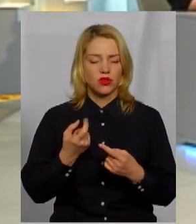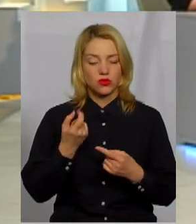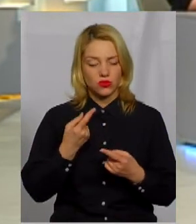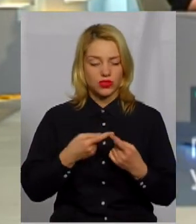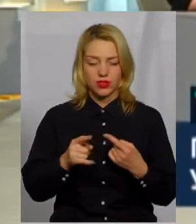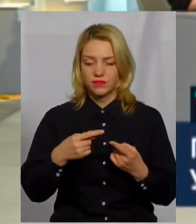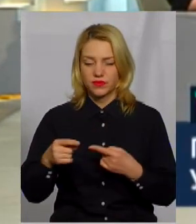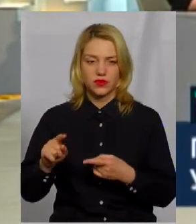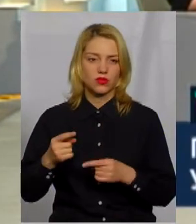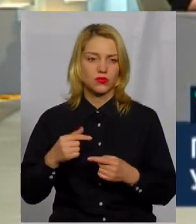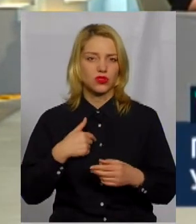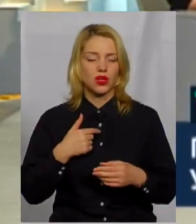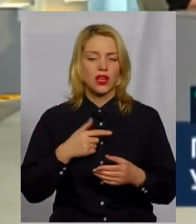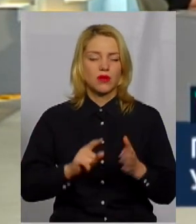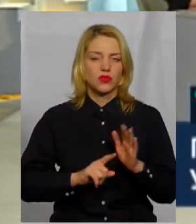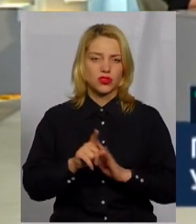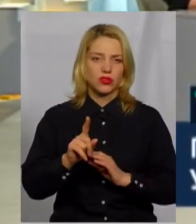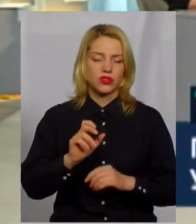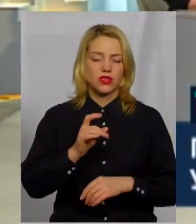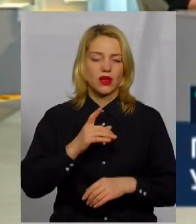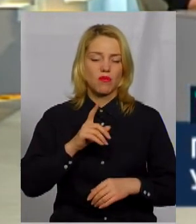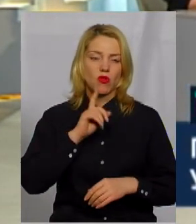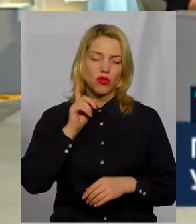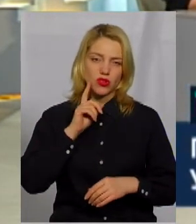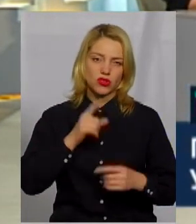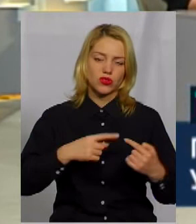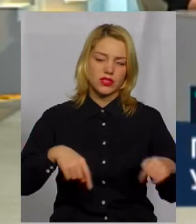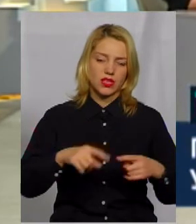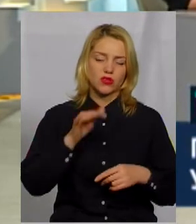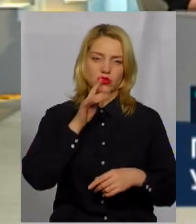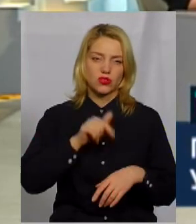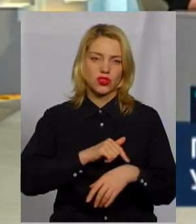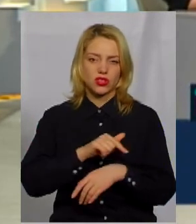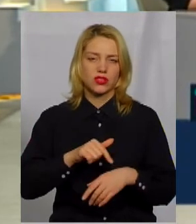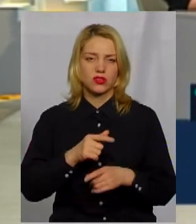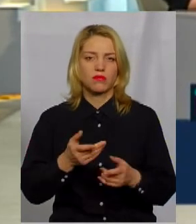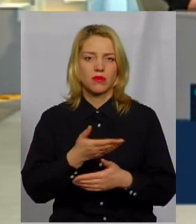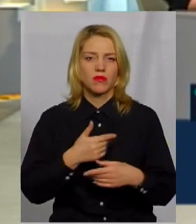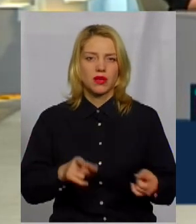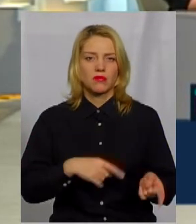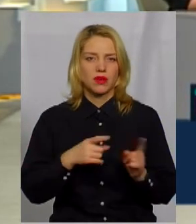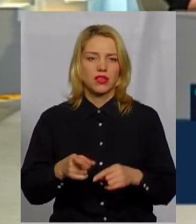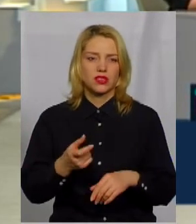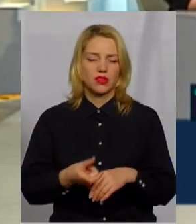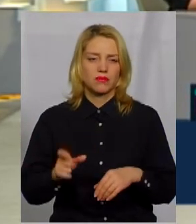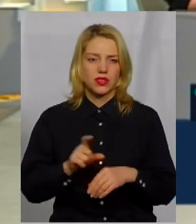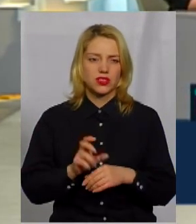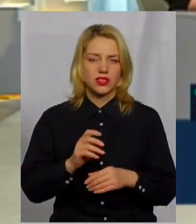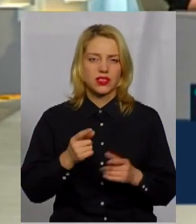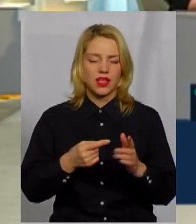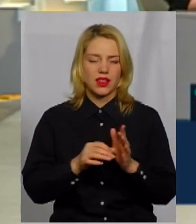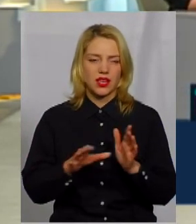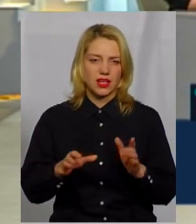що починали ми теж з громадського молодіжного сектору, але з часом ми перейшли в таку більш вузьку тему цієї